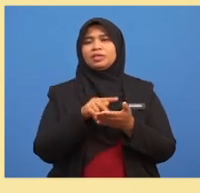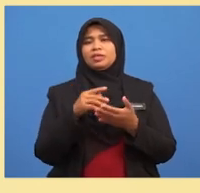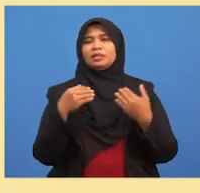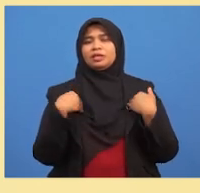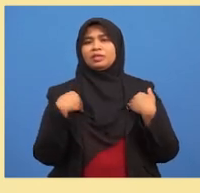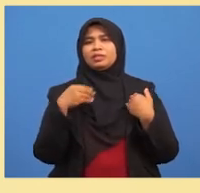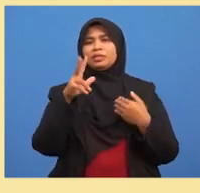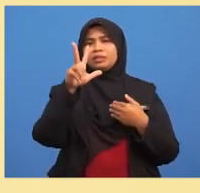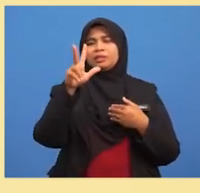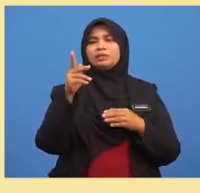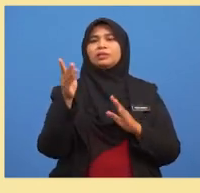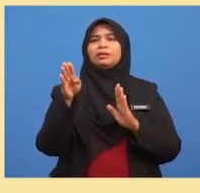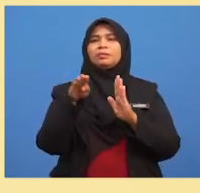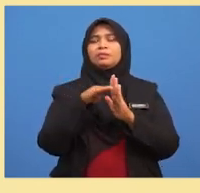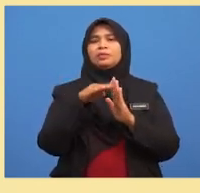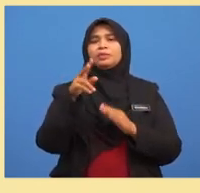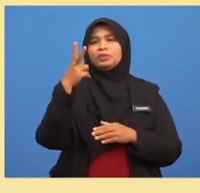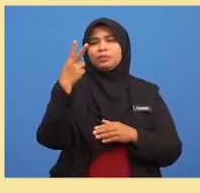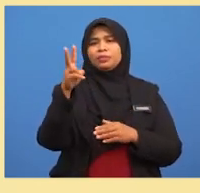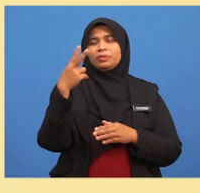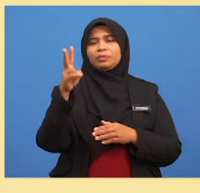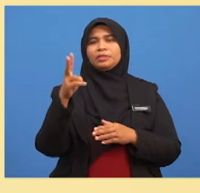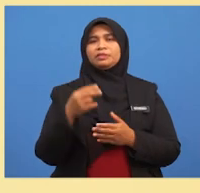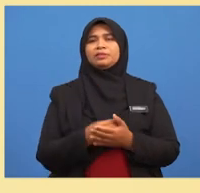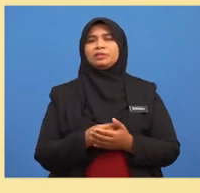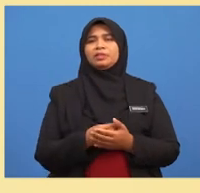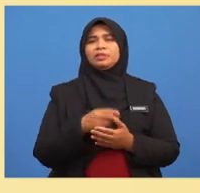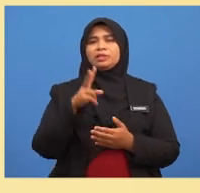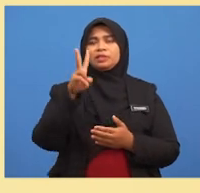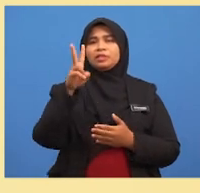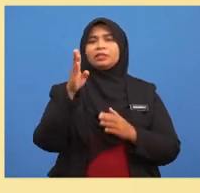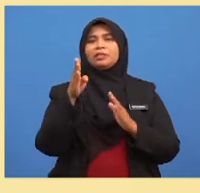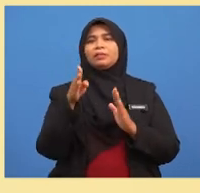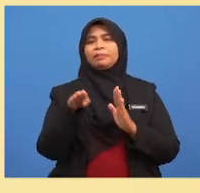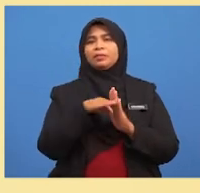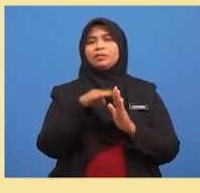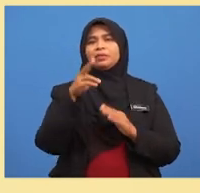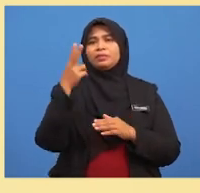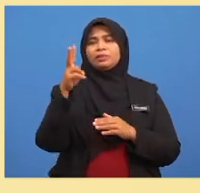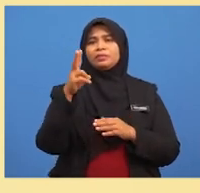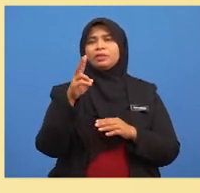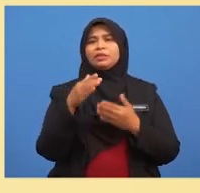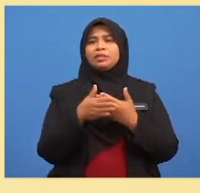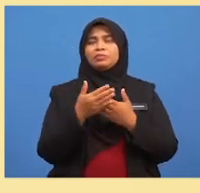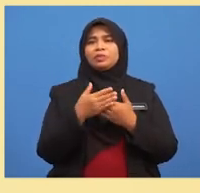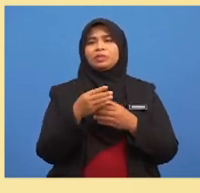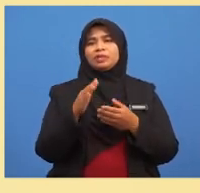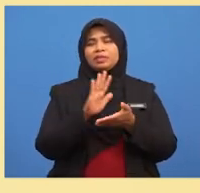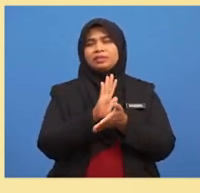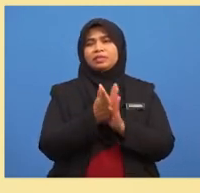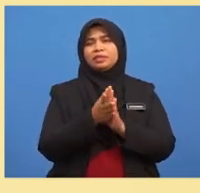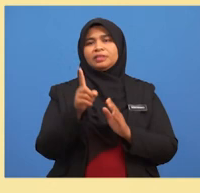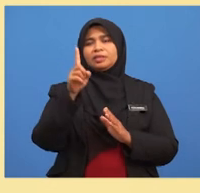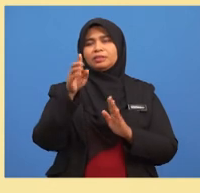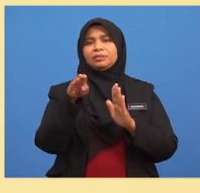12 Nilai pecahan 3 per 12 ini boleh dipermudahkan menjadi 1 per